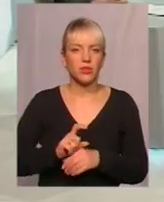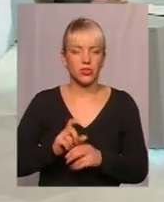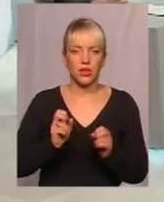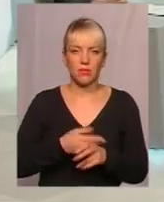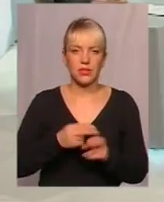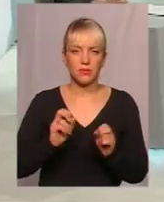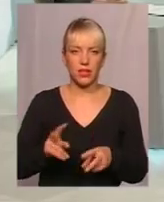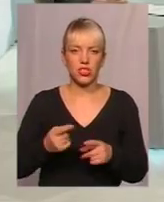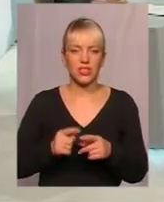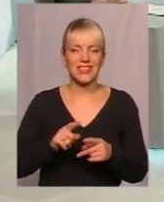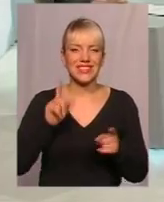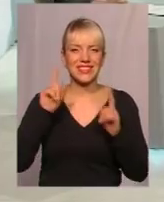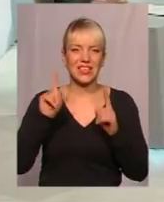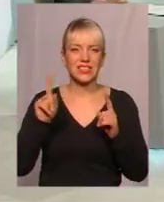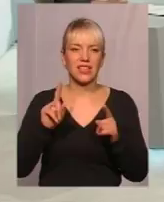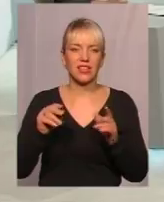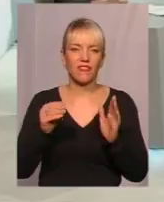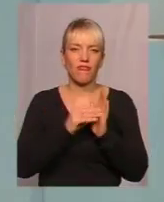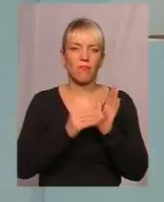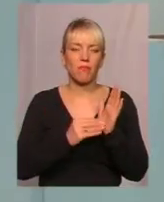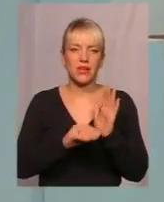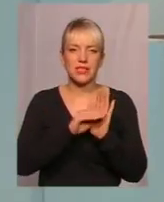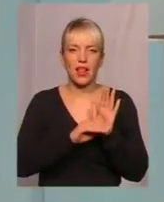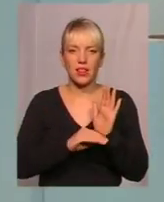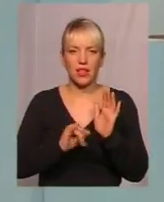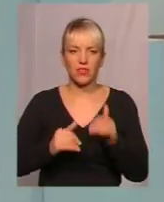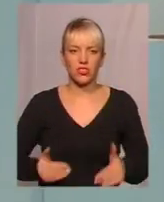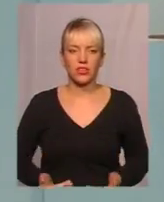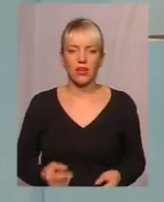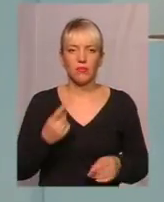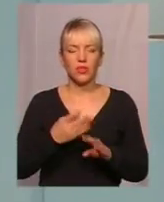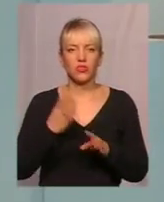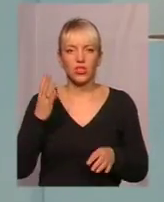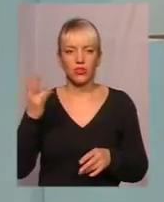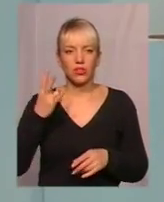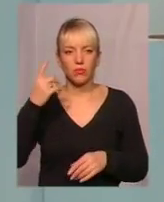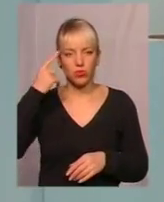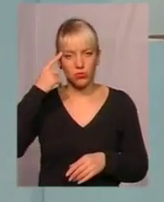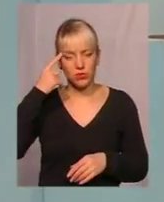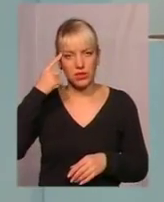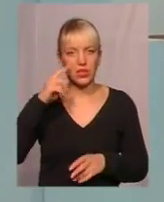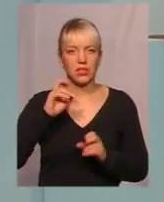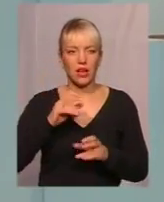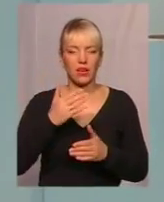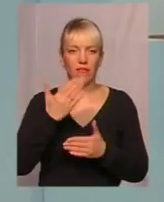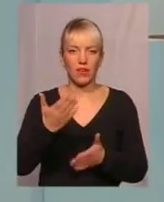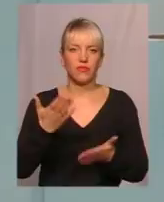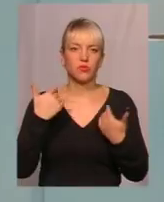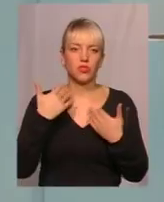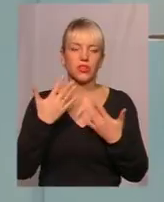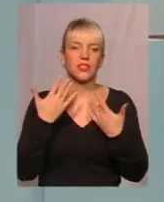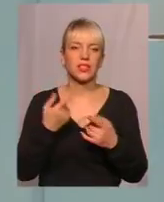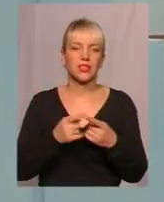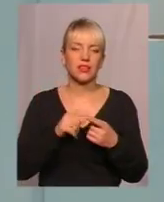небезпечний той стресс який вписаний в життя тому в першу чергу обовязково варто задуматись як ви відпочиваєте наскільки це